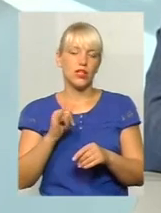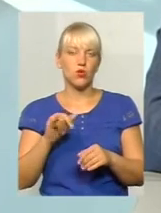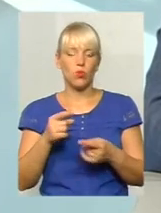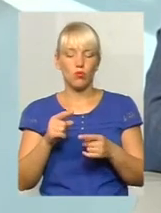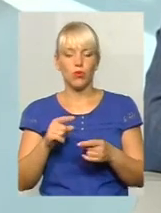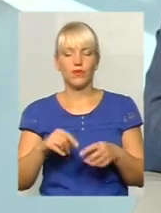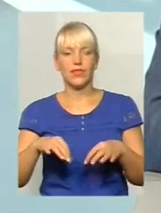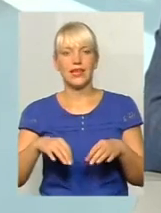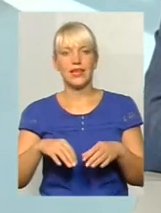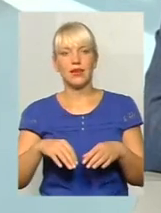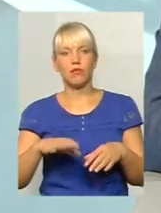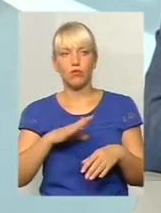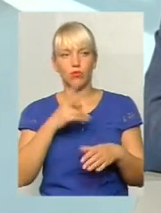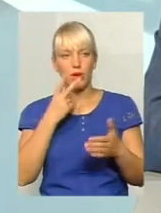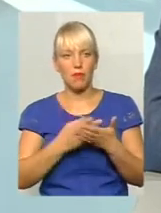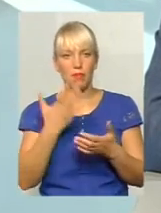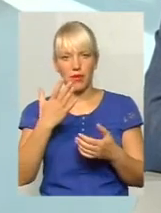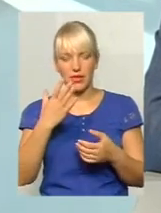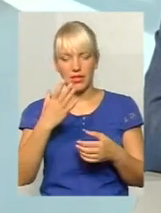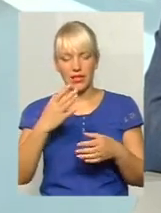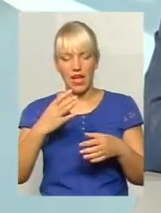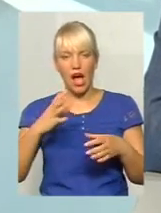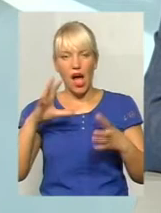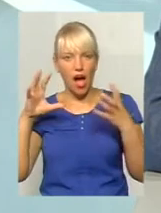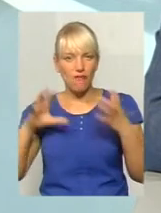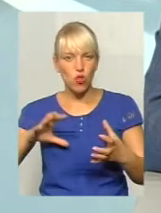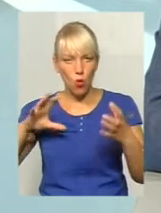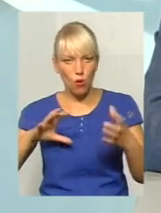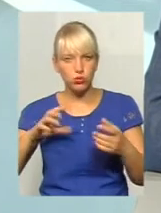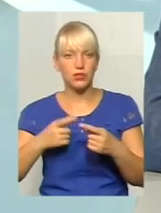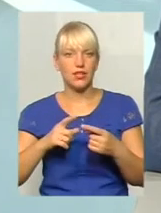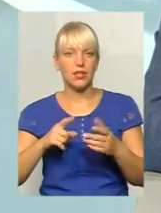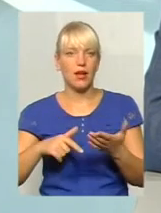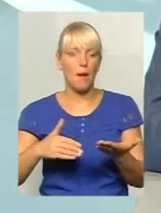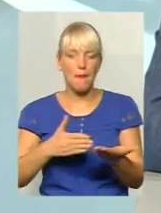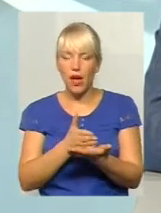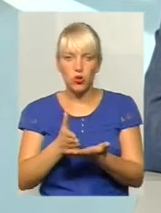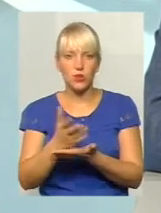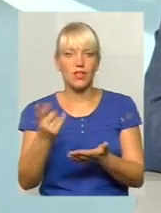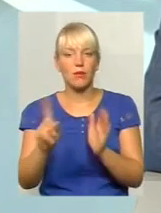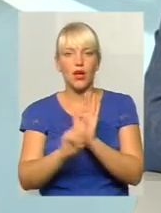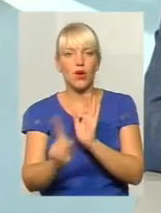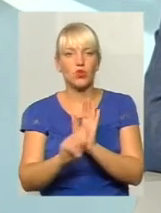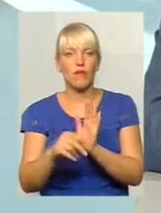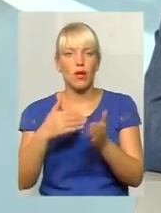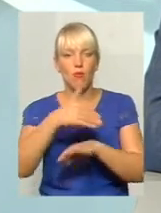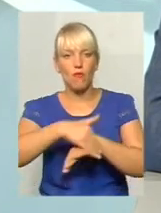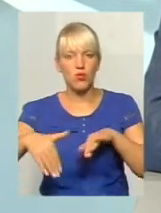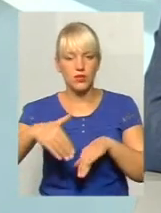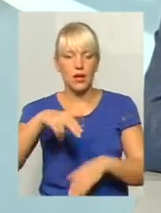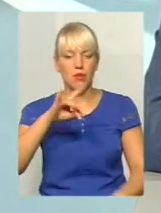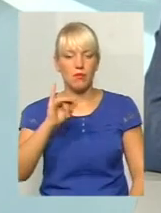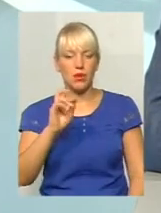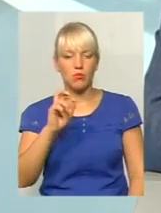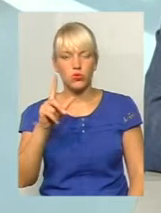мережі було в нас дійсно передбачено 5 автобусних маршрутів, які б курсували по вулиці Прибурській. Дані маршрути були